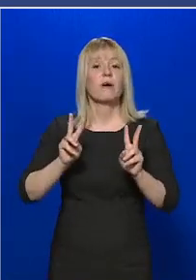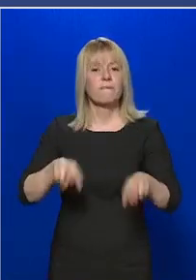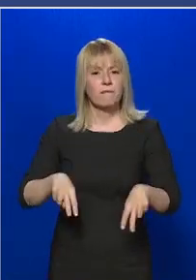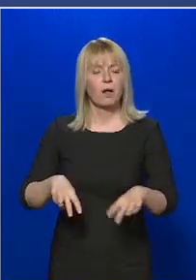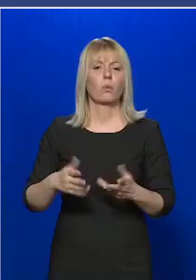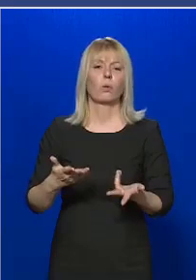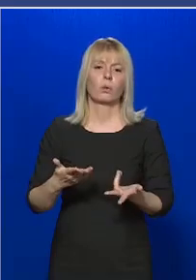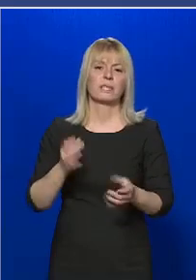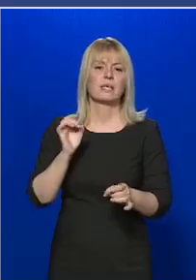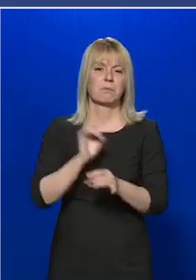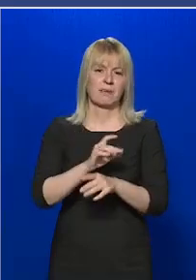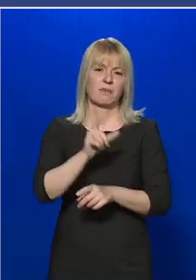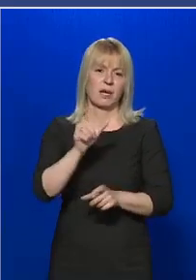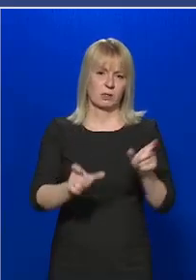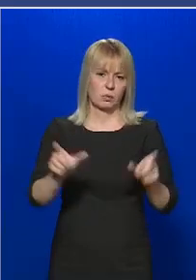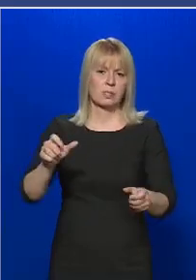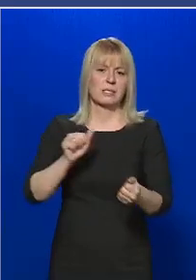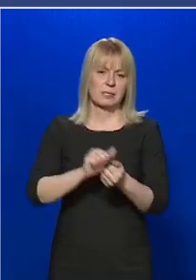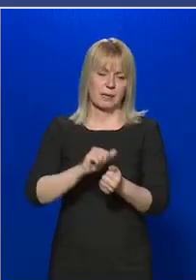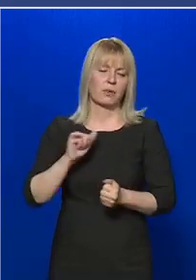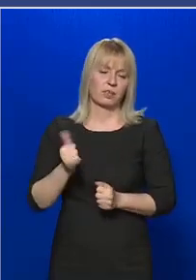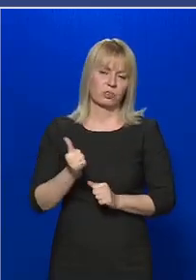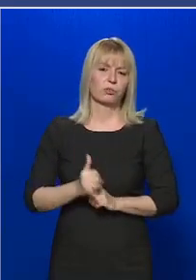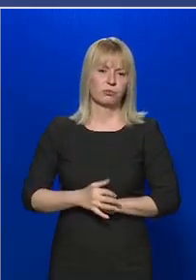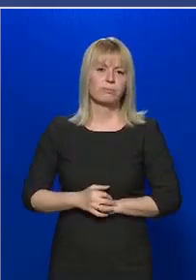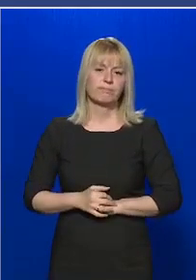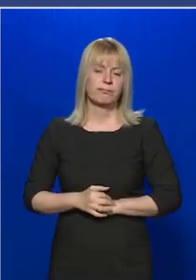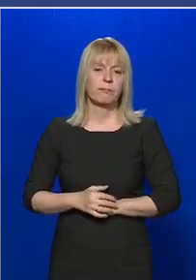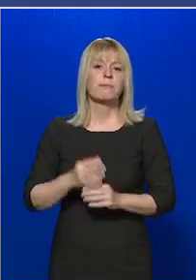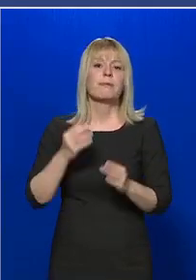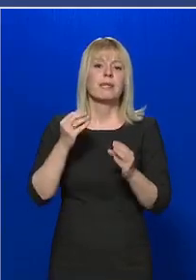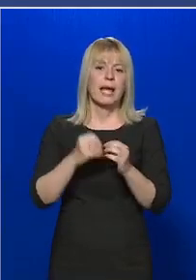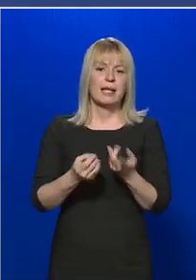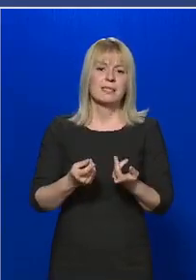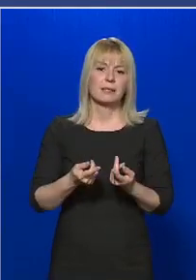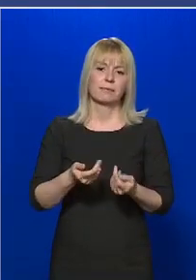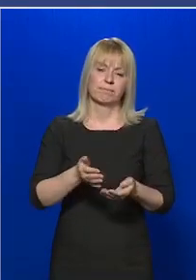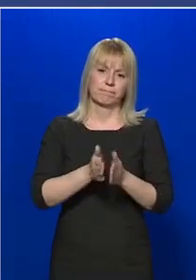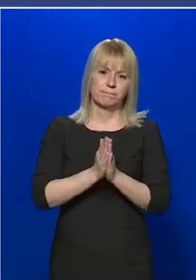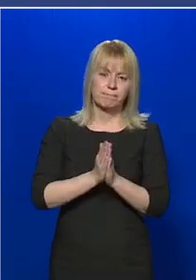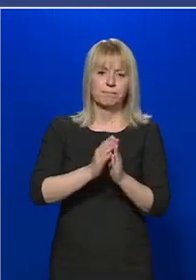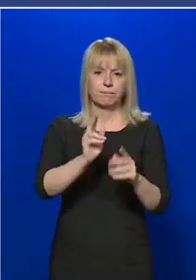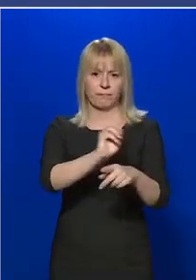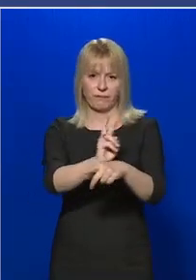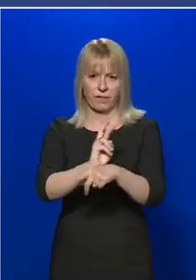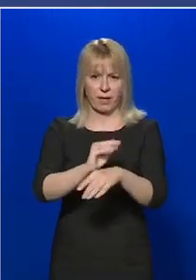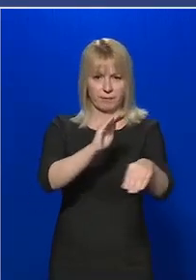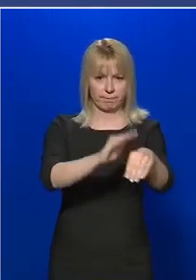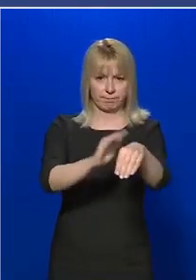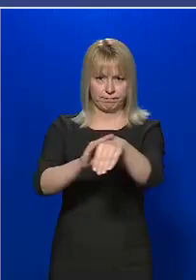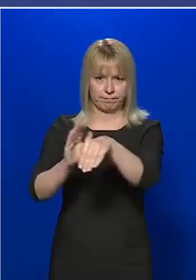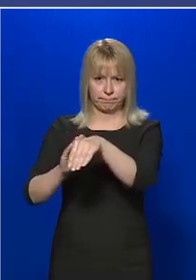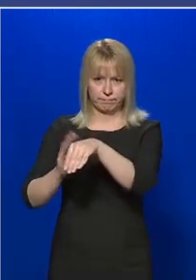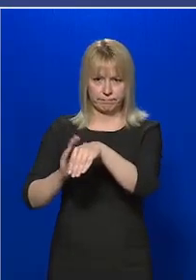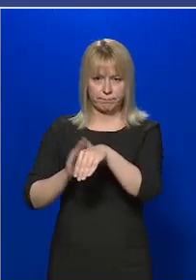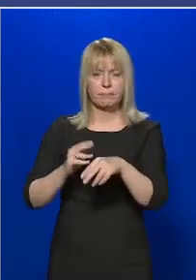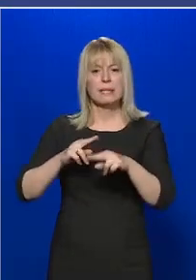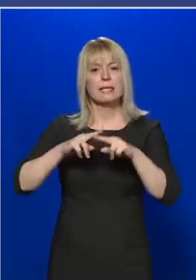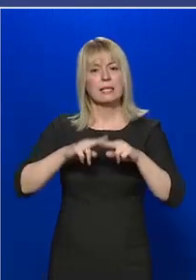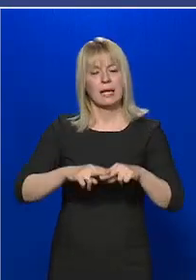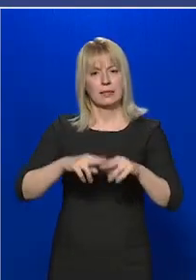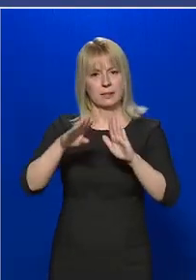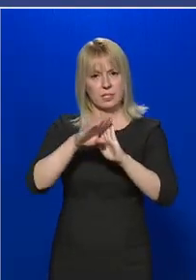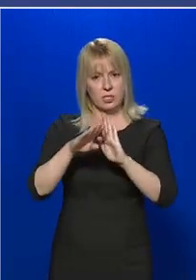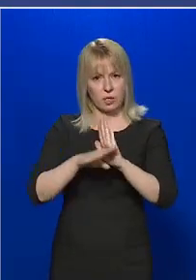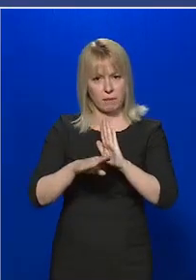megfertőzöttek száma is. Ezért felhívnám a figyelmet azokra a rendszabályokra,